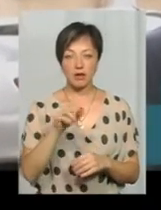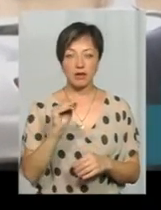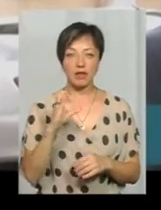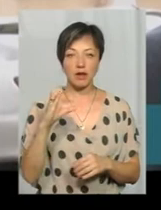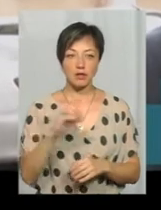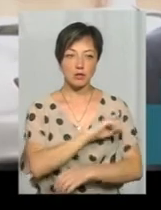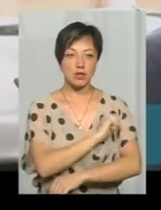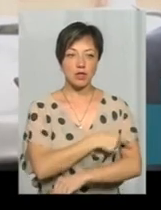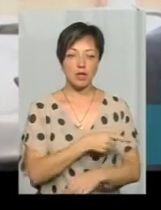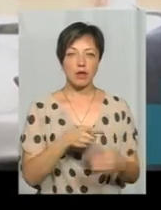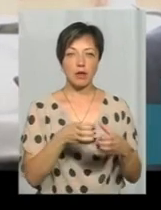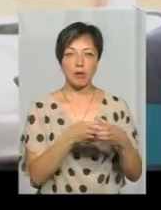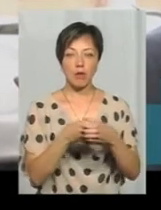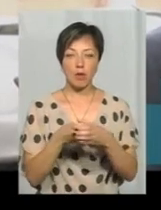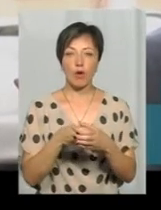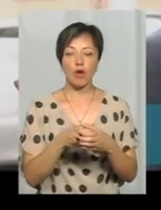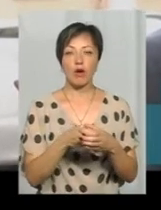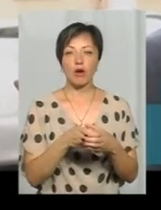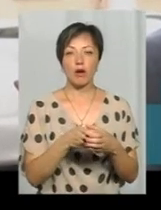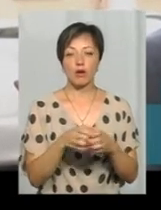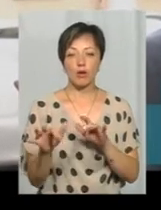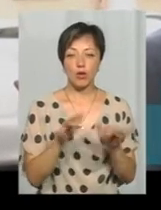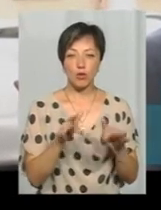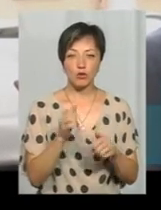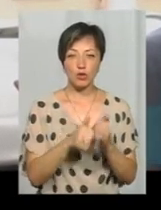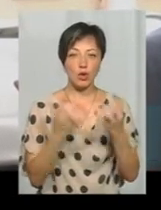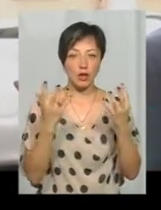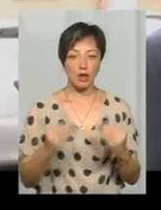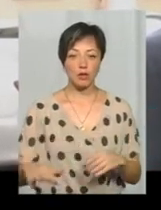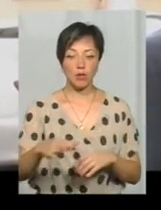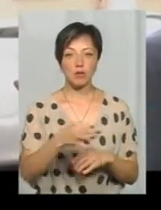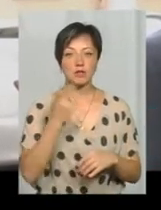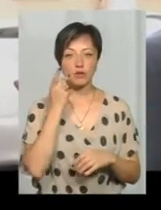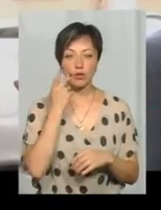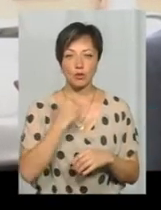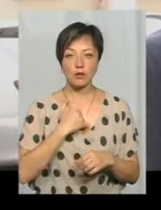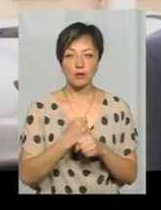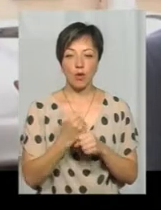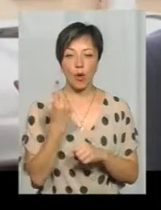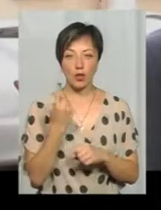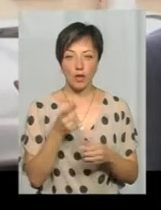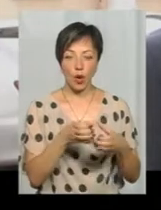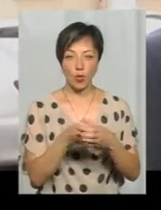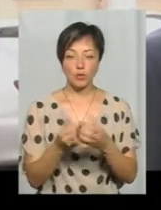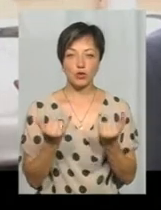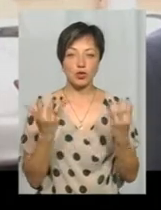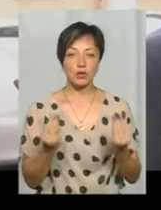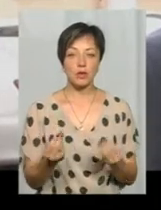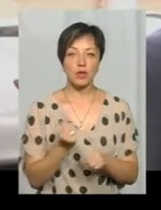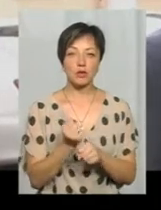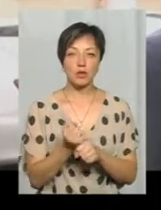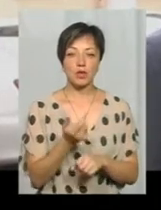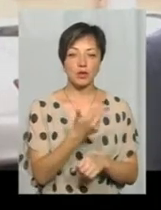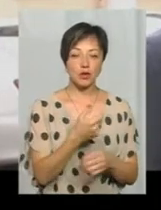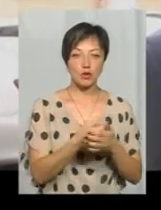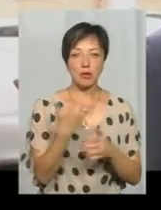посилені мобільні групи, які щоденно діють на теренах області. Якщо зазвичай в працювала одна мобільна група, то на сьогоднішній день в працює